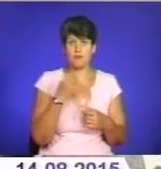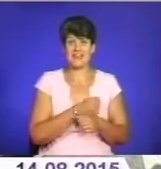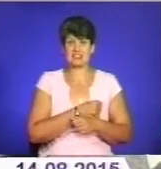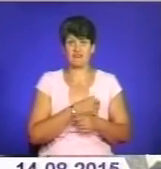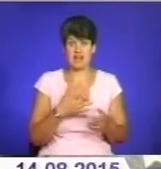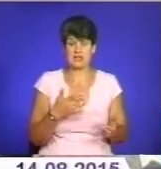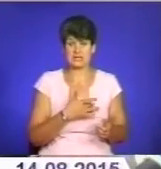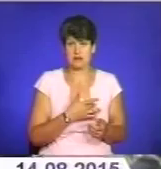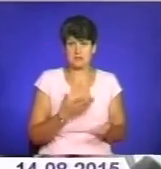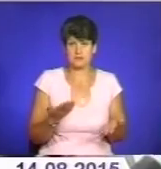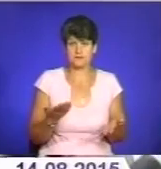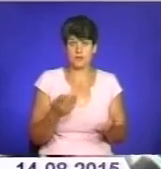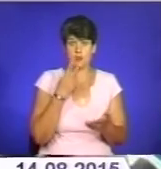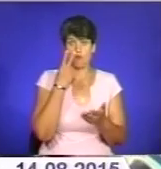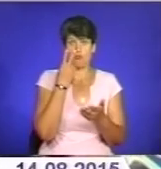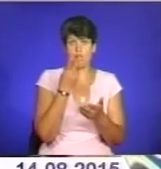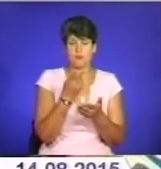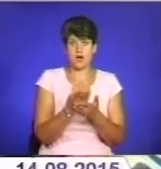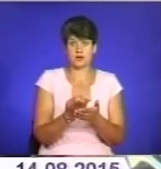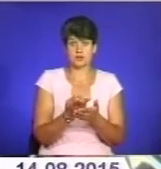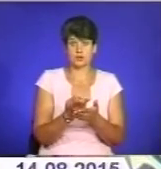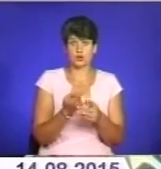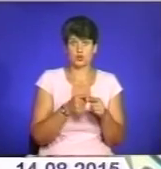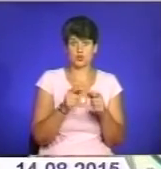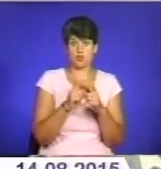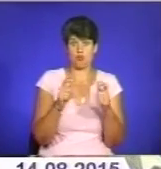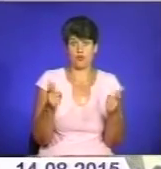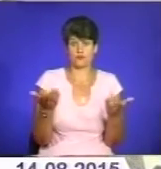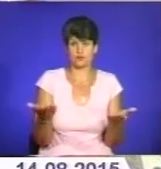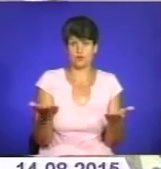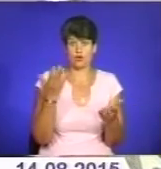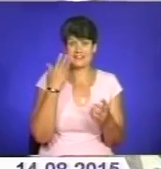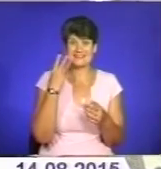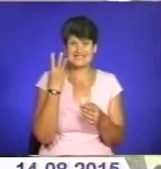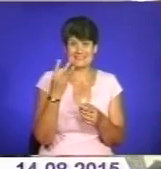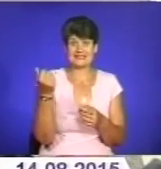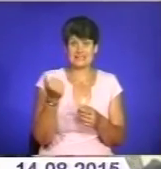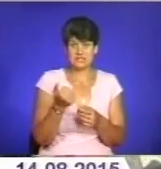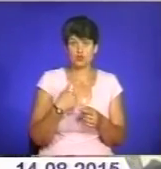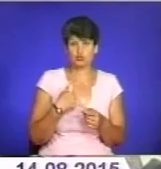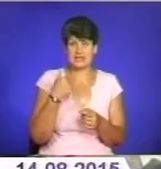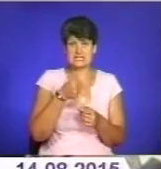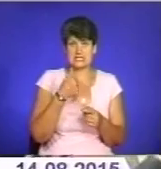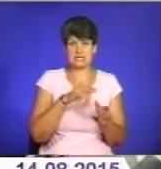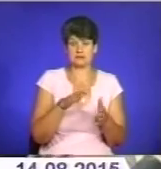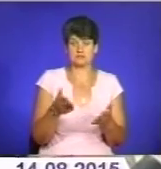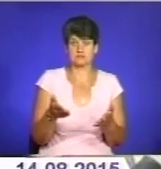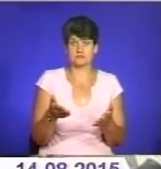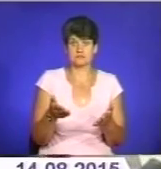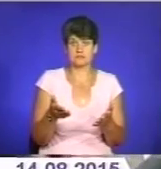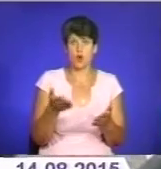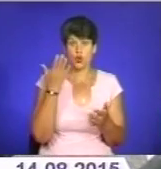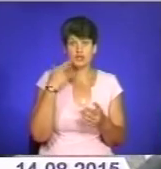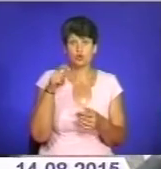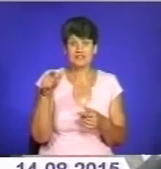побачити безпосередньо таку повістку. Коли рівно за три тижні в нас річниця, коли